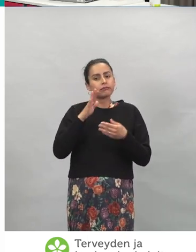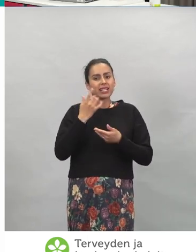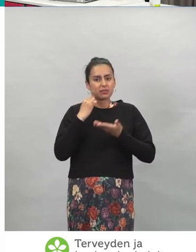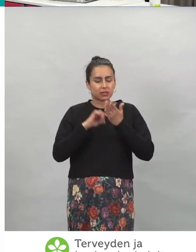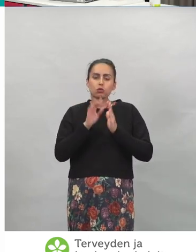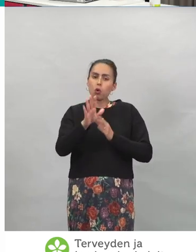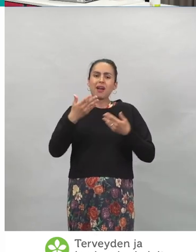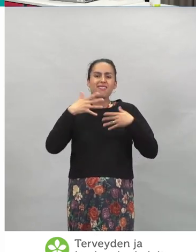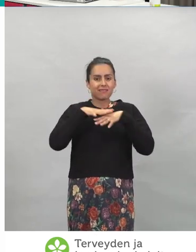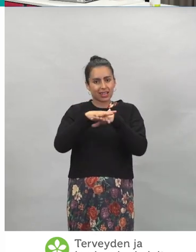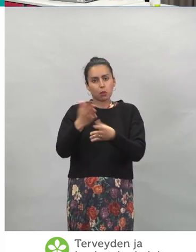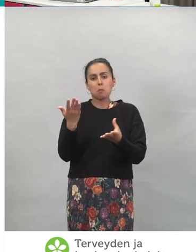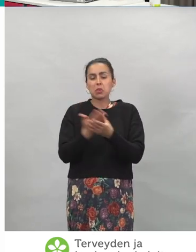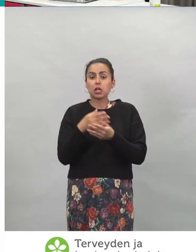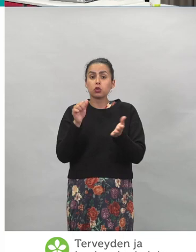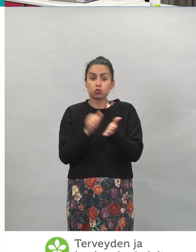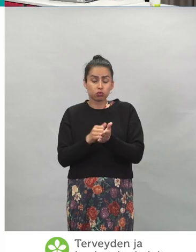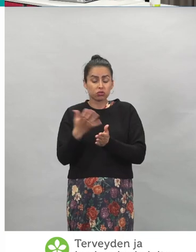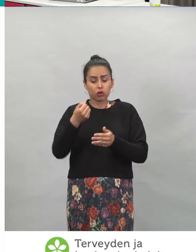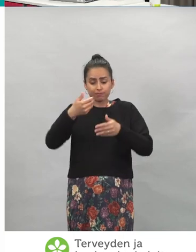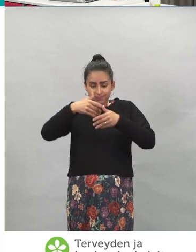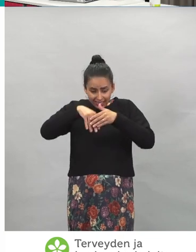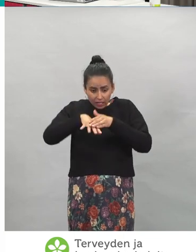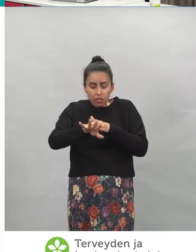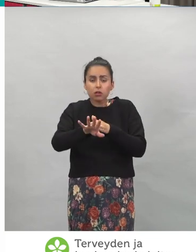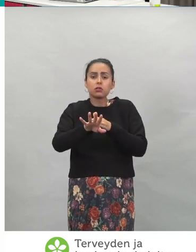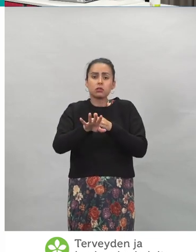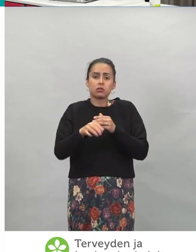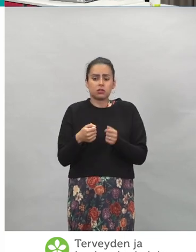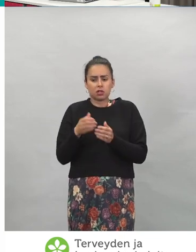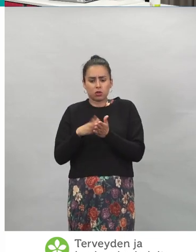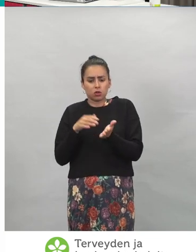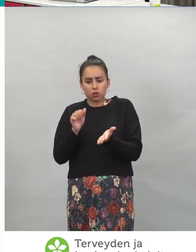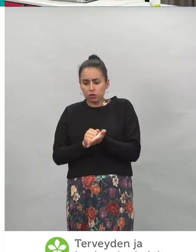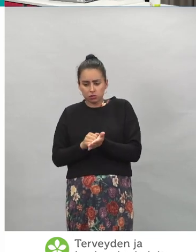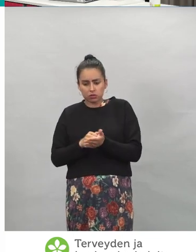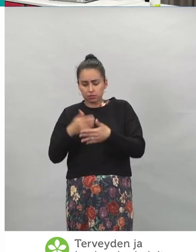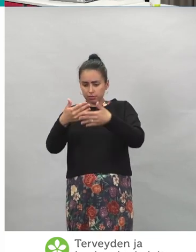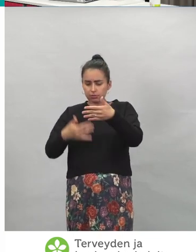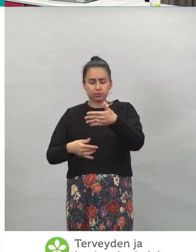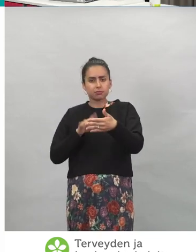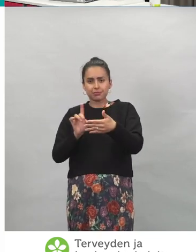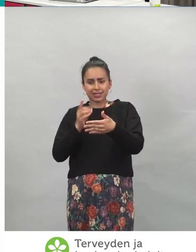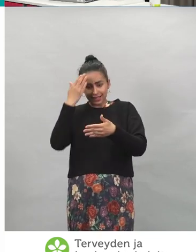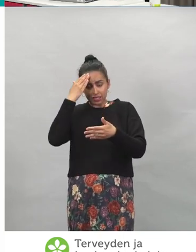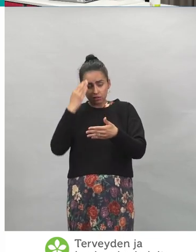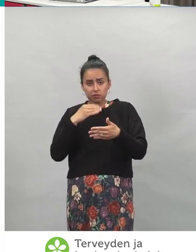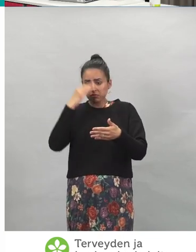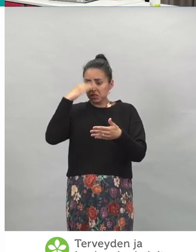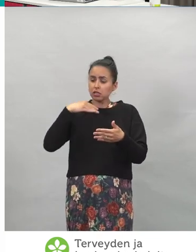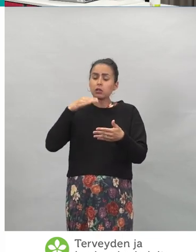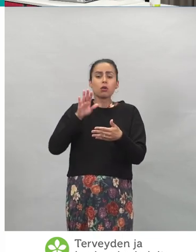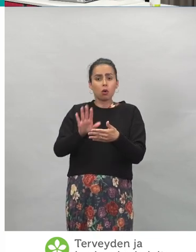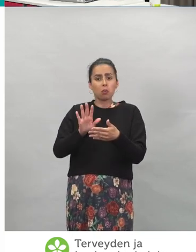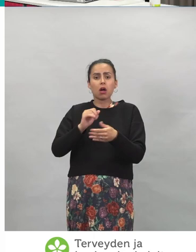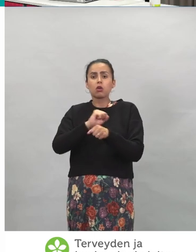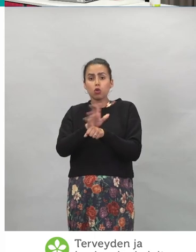esimerkiksi. Tämä todistus sisältää tiedot henkilön saamista koronarokotuksista.